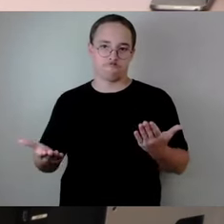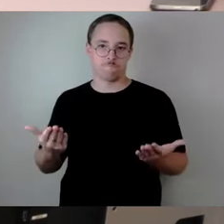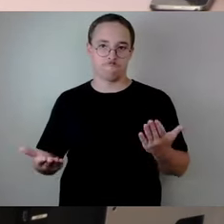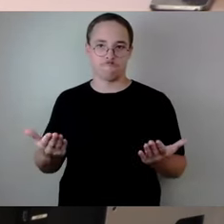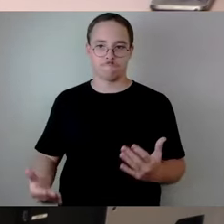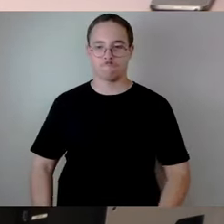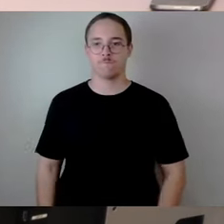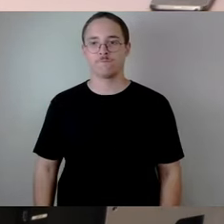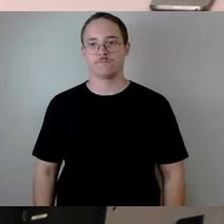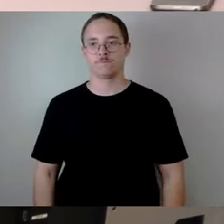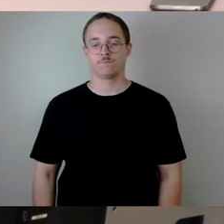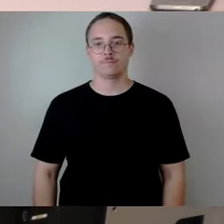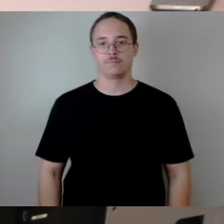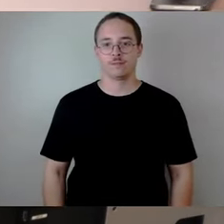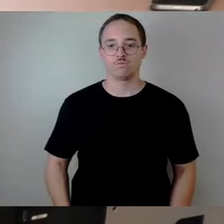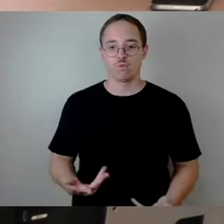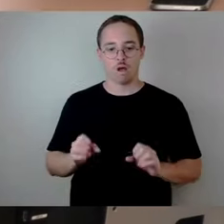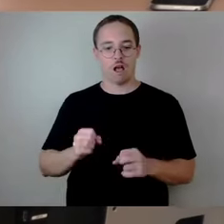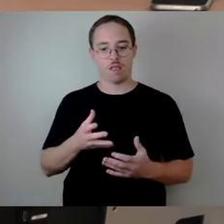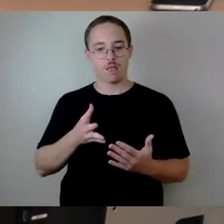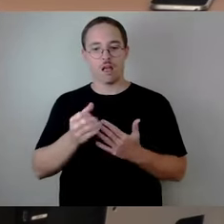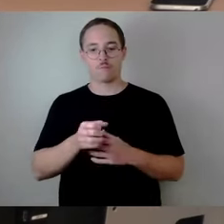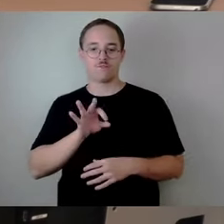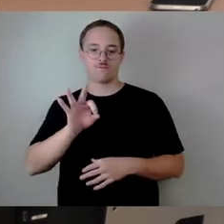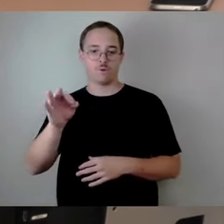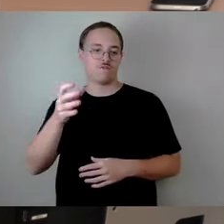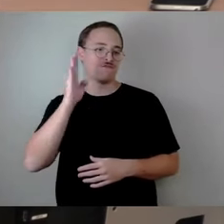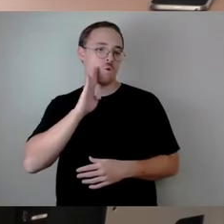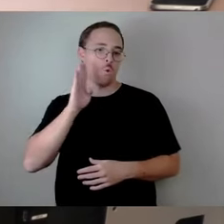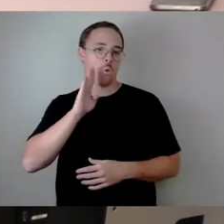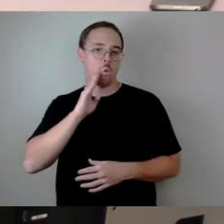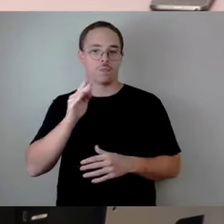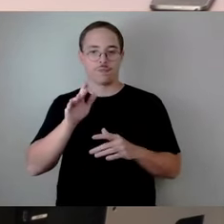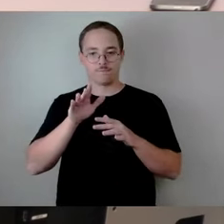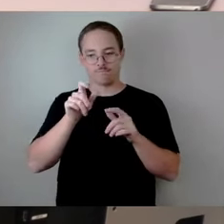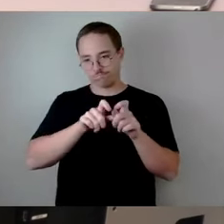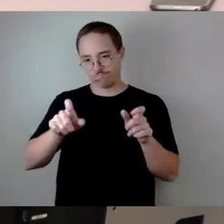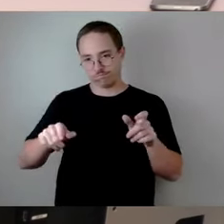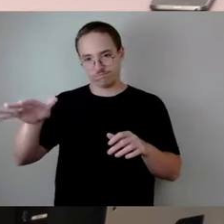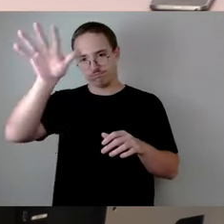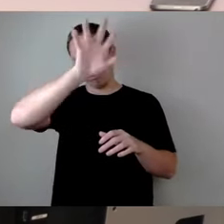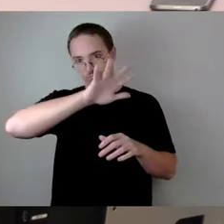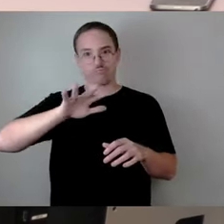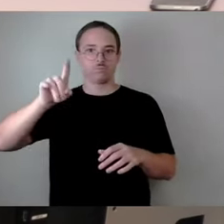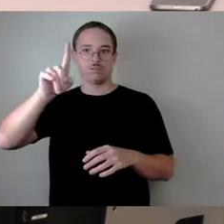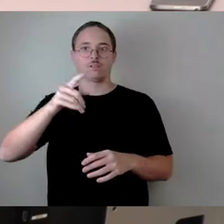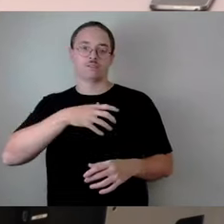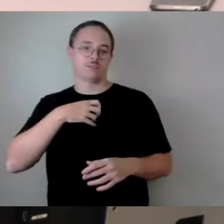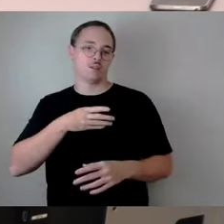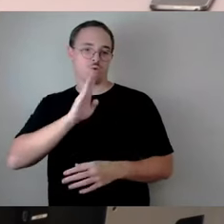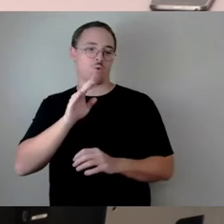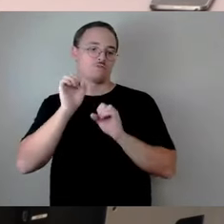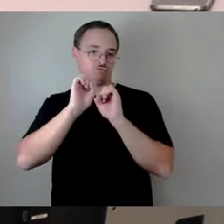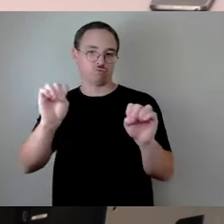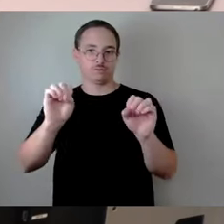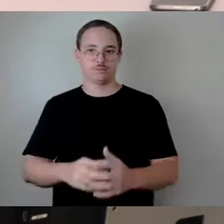eingreifen kann zum Schutz der Wohnbevölkerung im Dresdner Norden. Und es ist halt so, diese Firmen,